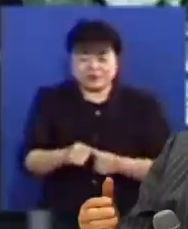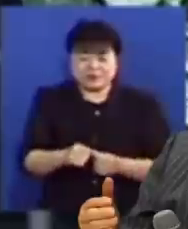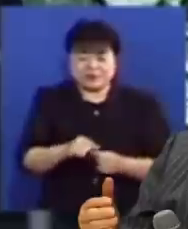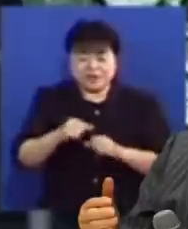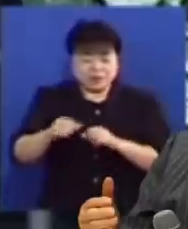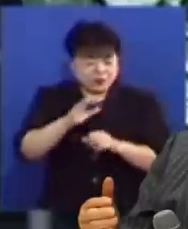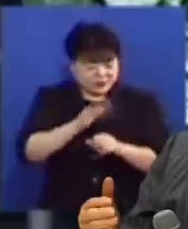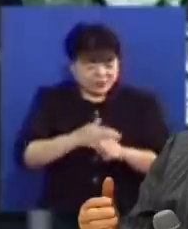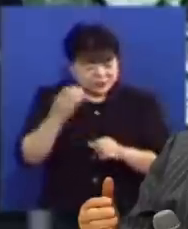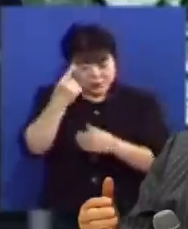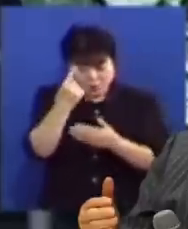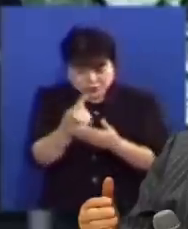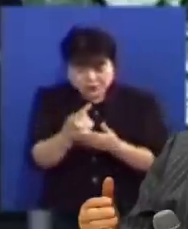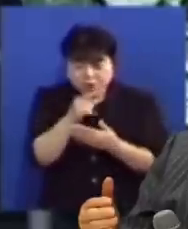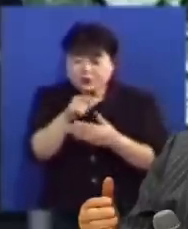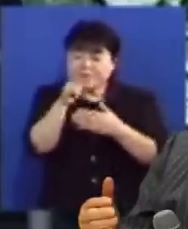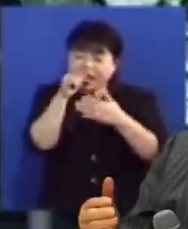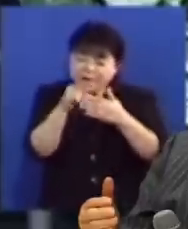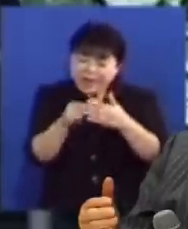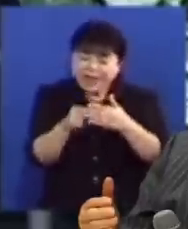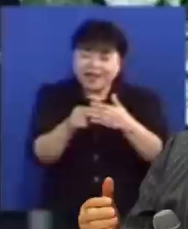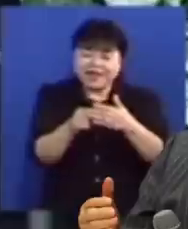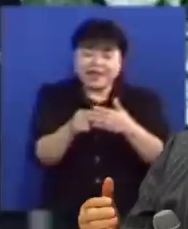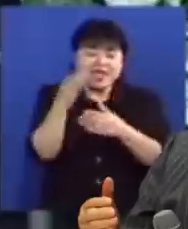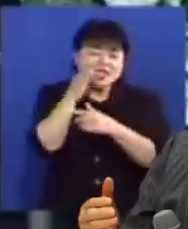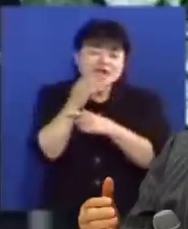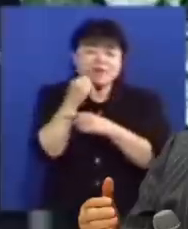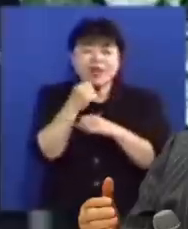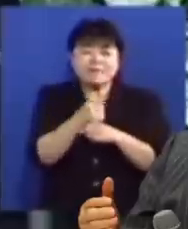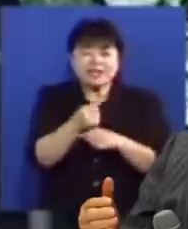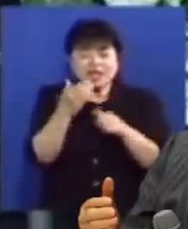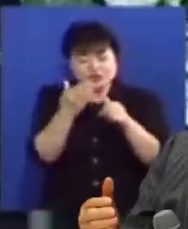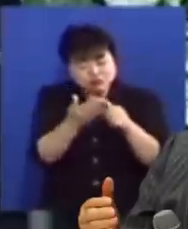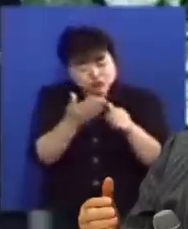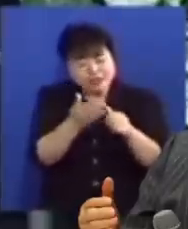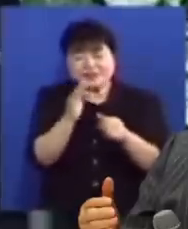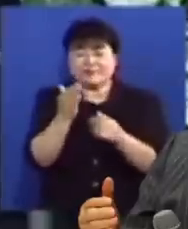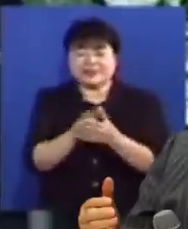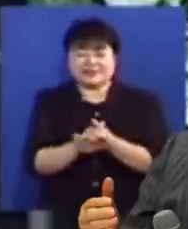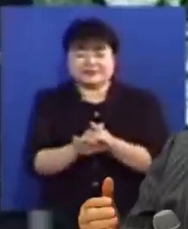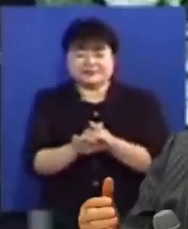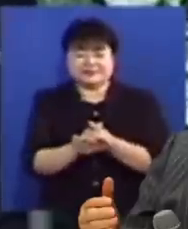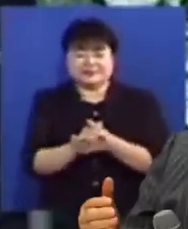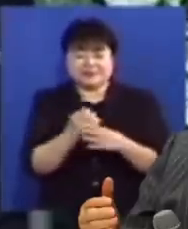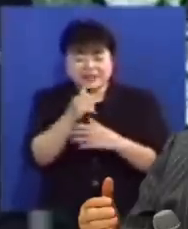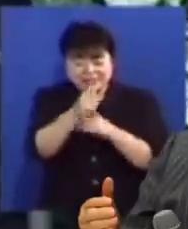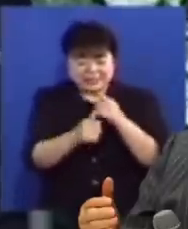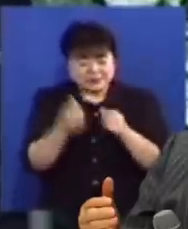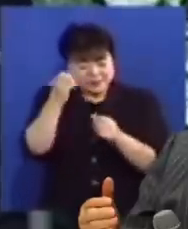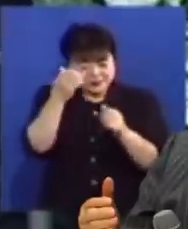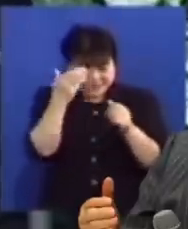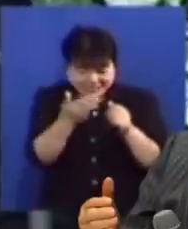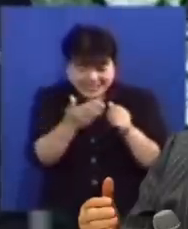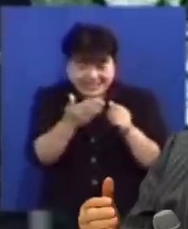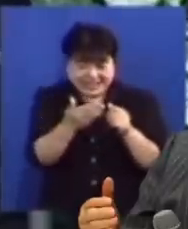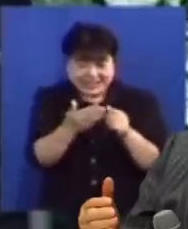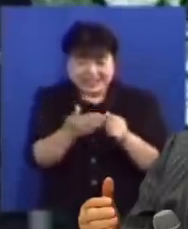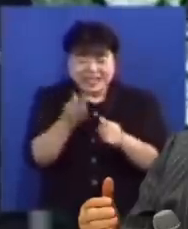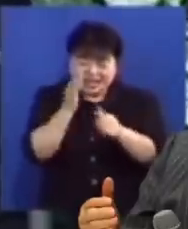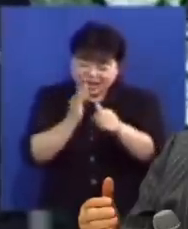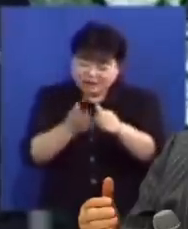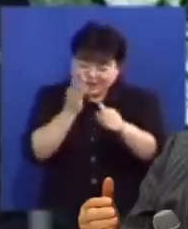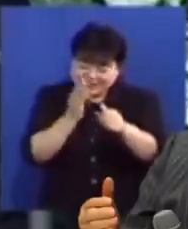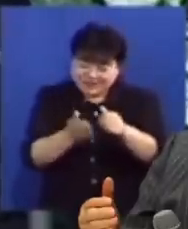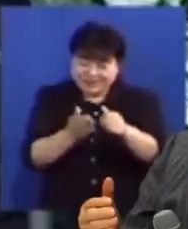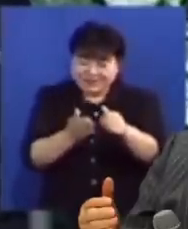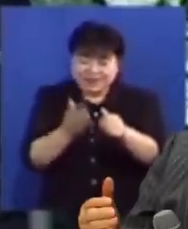성령이 오셔서 우리 마음속에 열매를 맺게 해주셔야 되는 것입니다 그러므로 하나님 성령께 강구해서